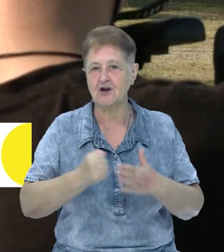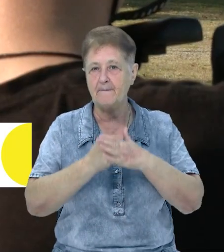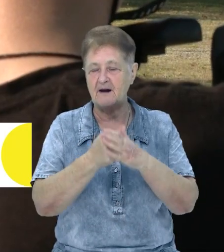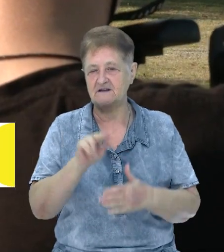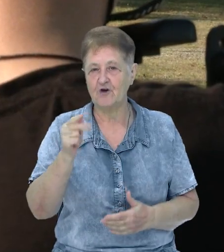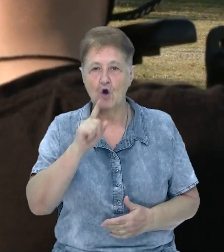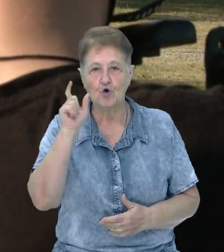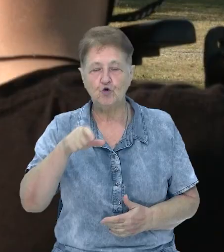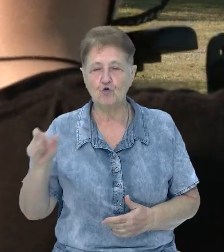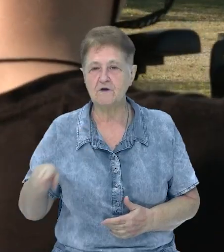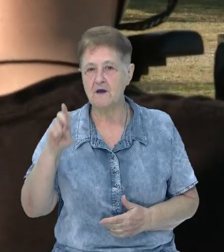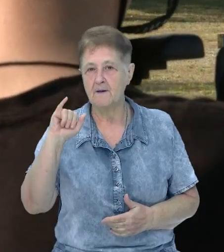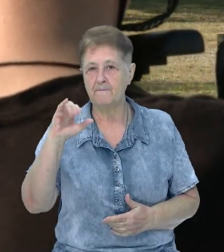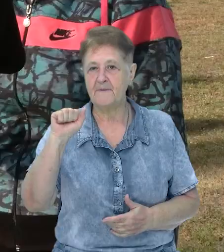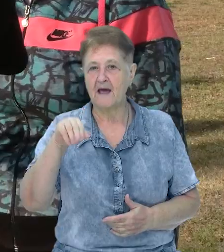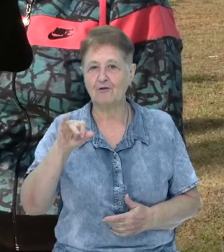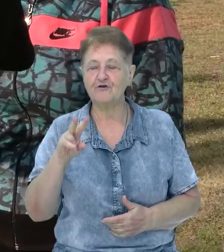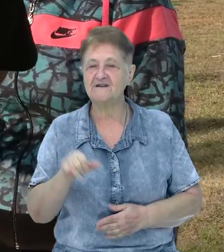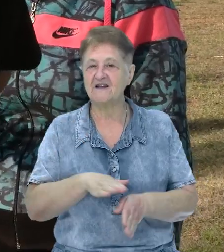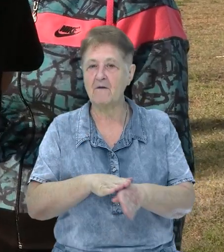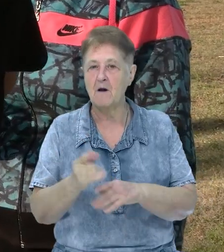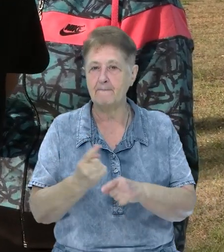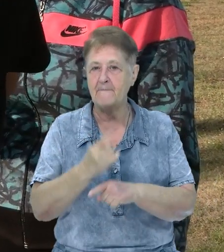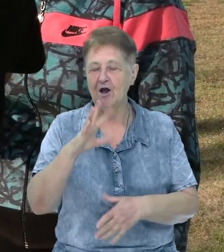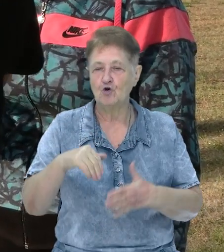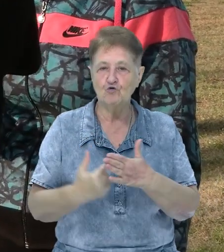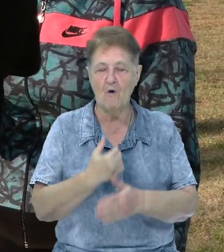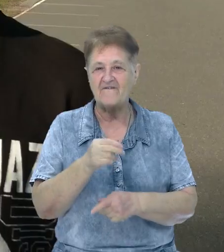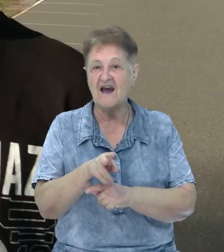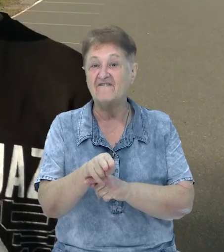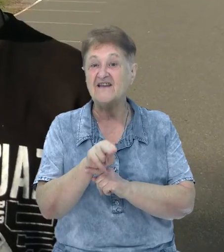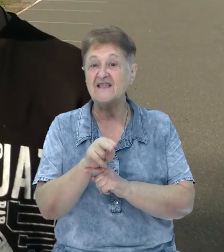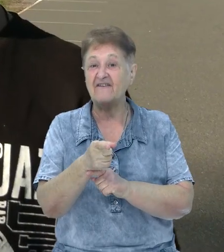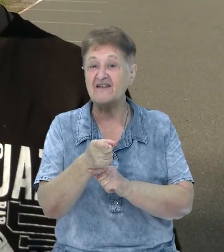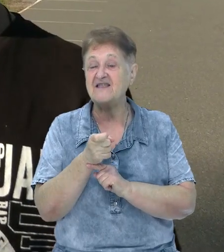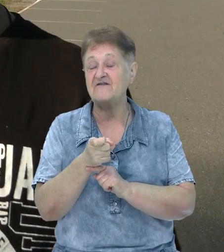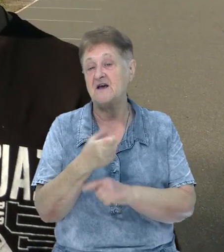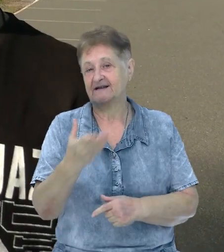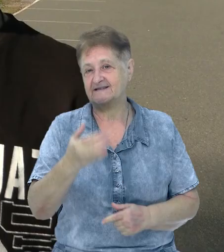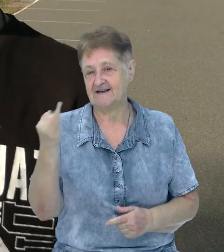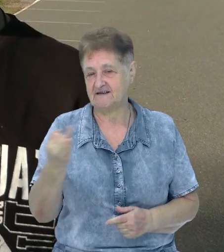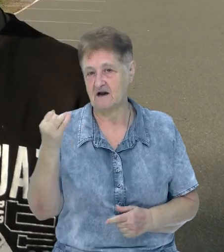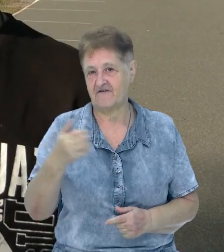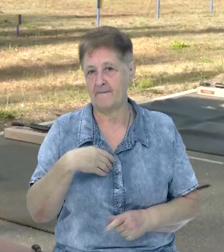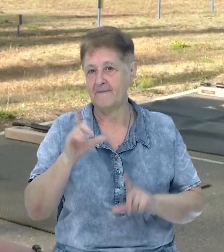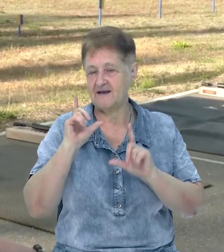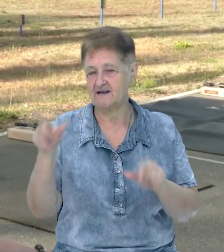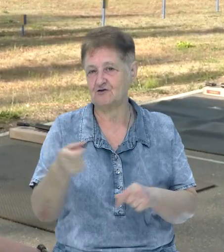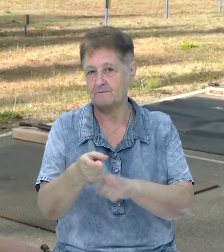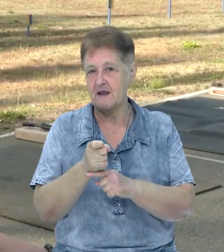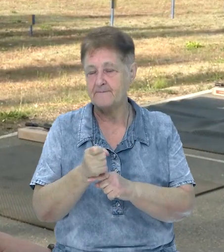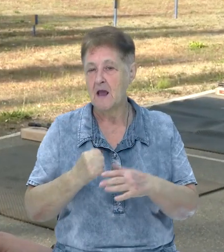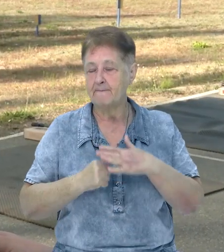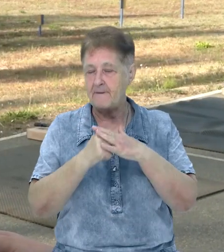Чернігові юні біатлоністи вперше випробовують нові пневматичні гвинтівки. Це цікаво. Ми їздимо, стріляємо. База